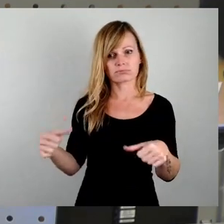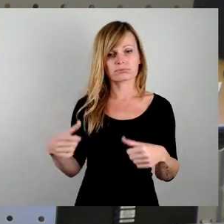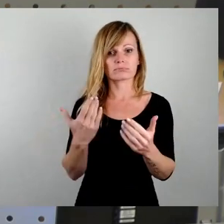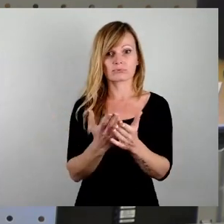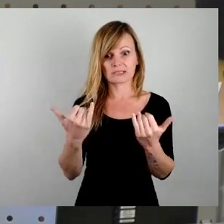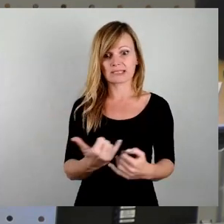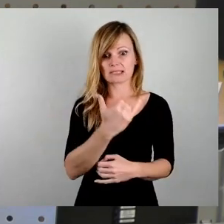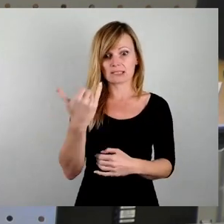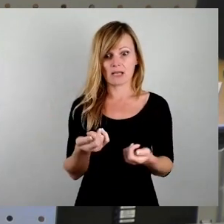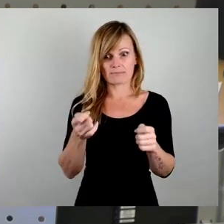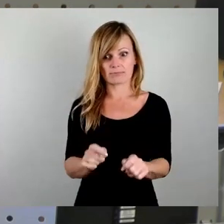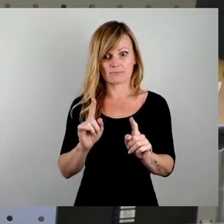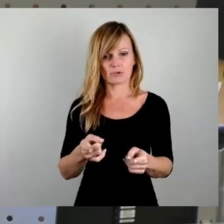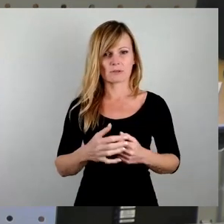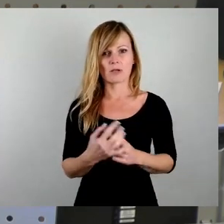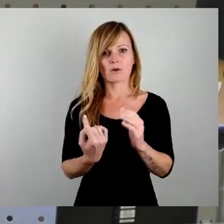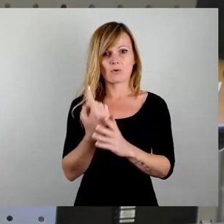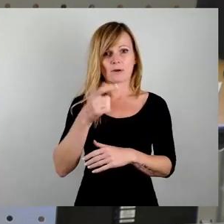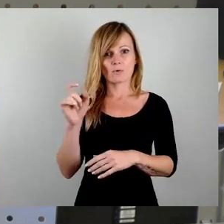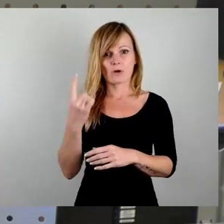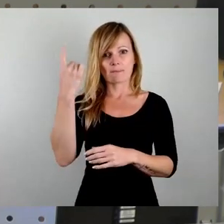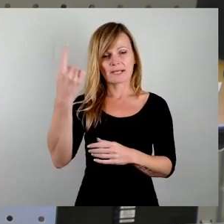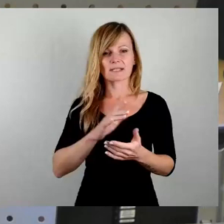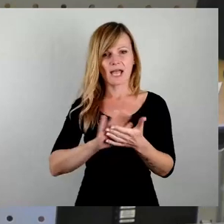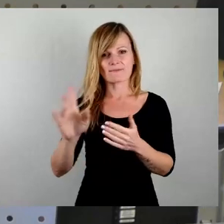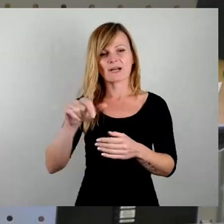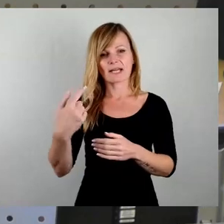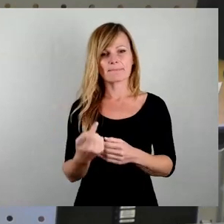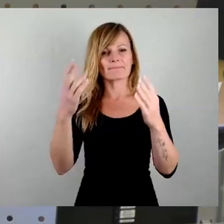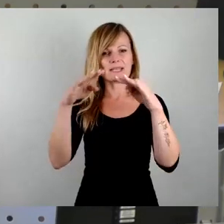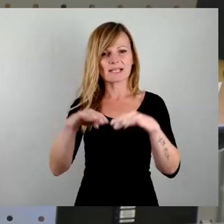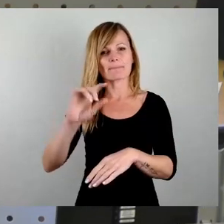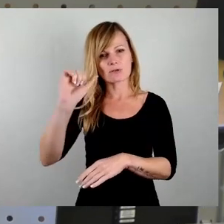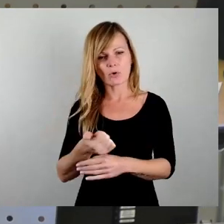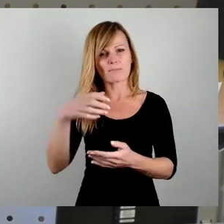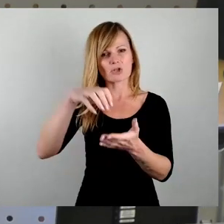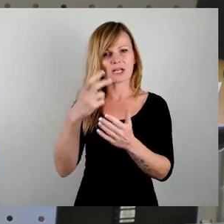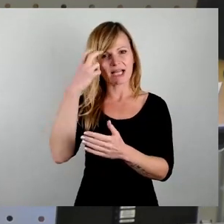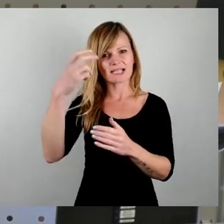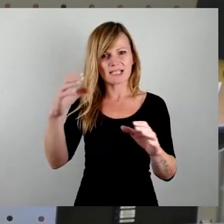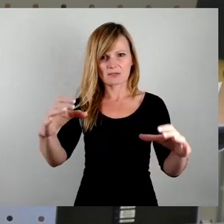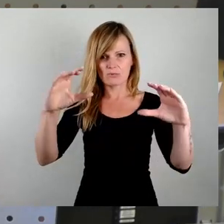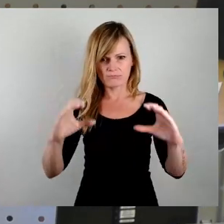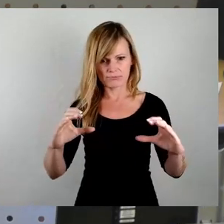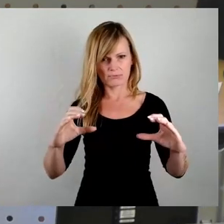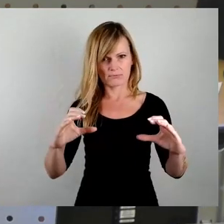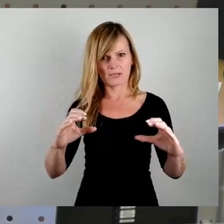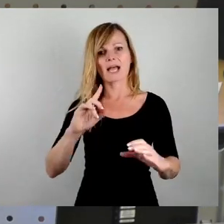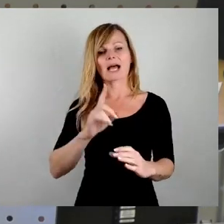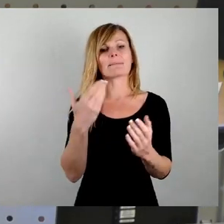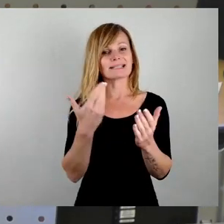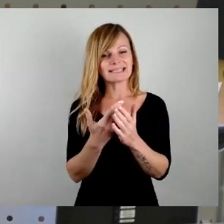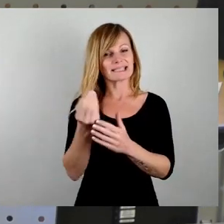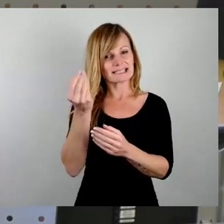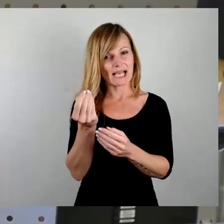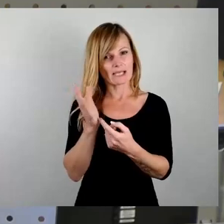beschlossen wird. Der Oberbürgermeister wird es einfach im Dezember nochmal auf die Stadtratssitzung setzen, aber mit diesem Zeichen, dass wir uns ein